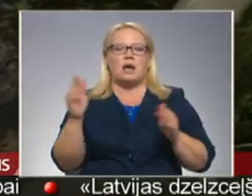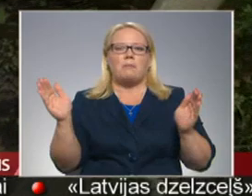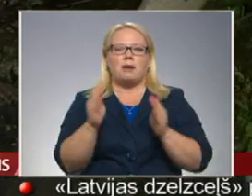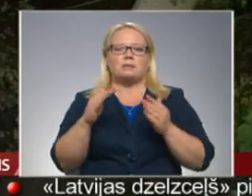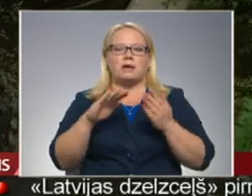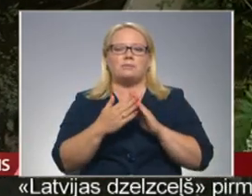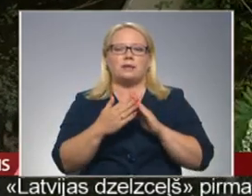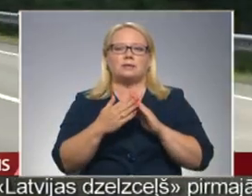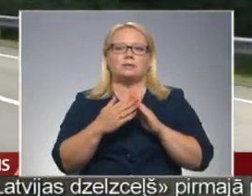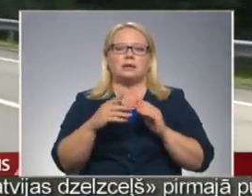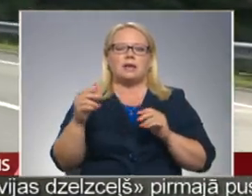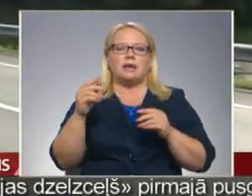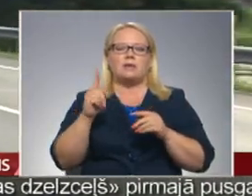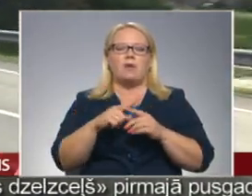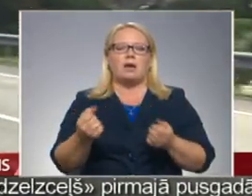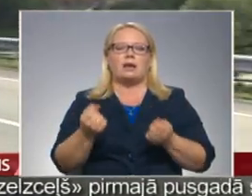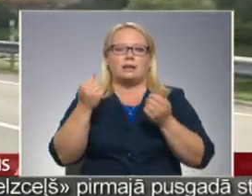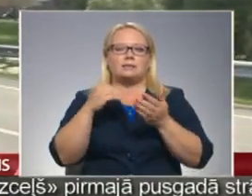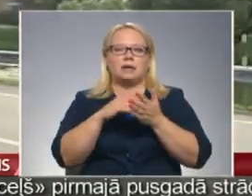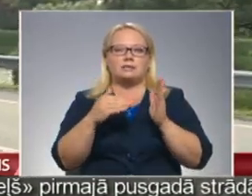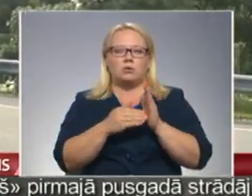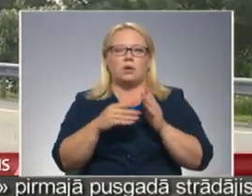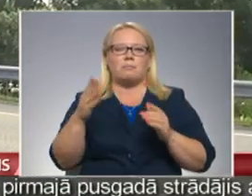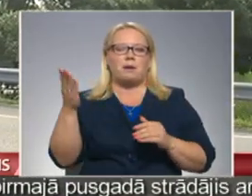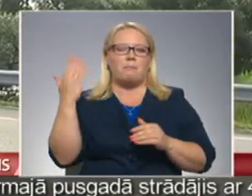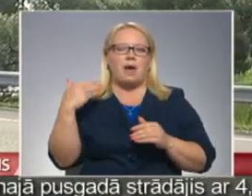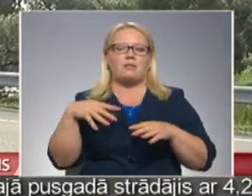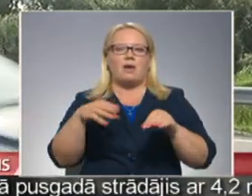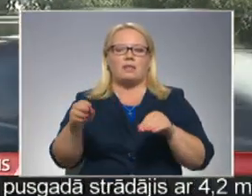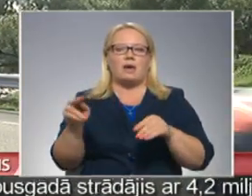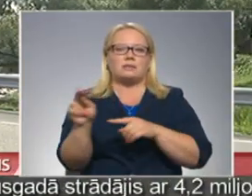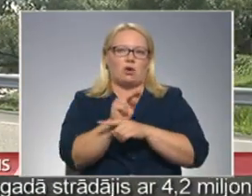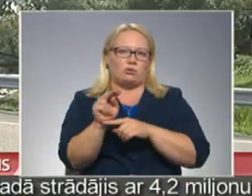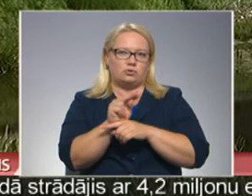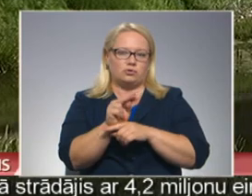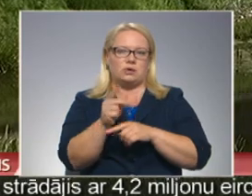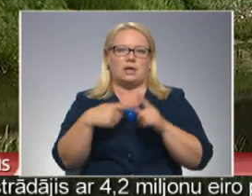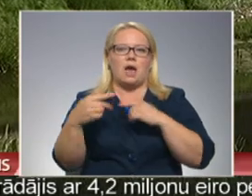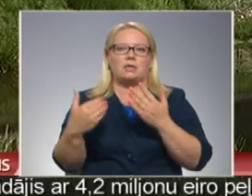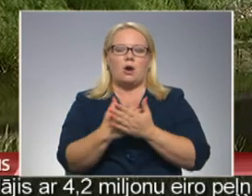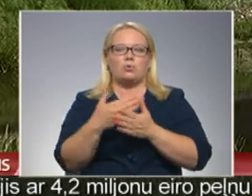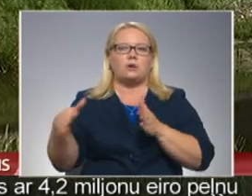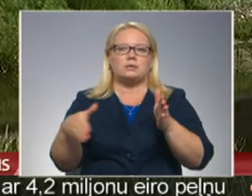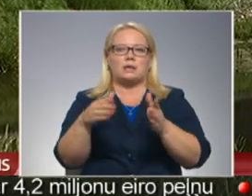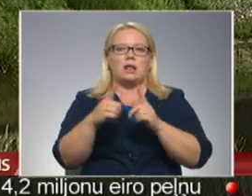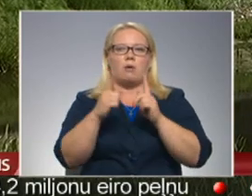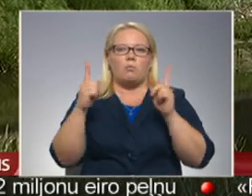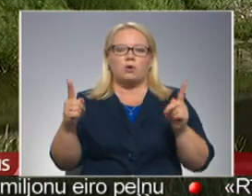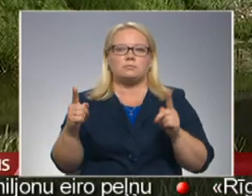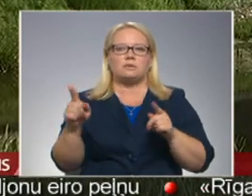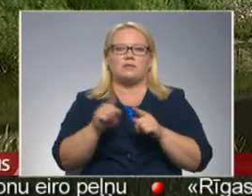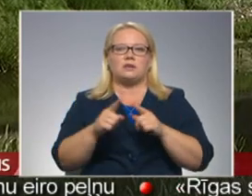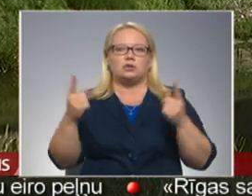pilnvarotā persona, kritiska situācija radusies pēc pērnu veiktās ceļa rekonstrukcijas, ka tika atjaunots arī ceļa posmas virs slūžā.